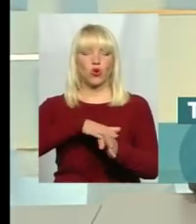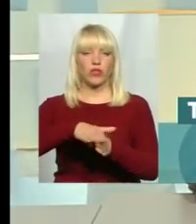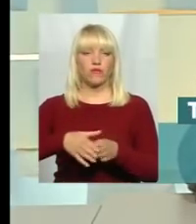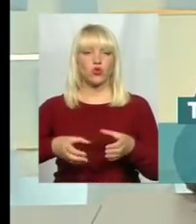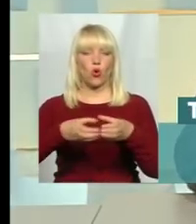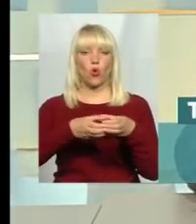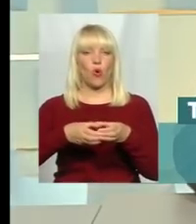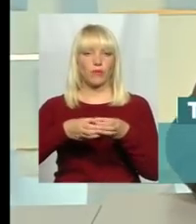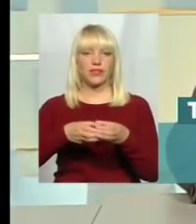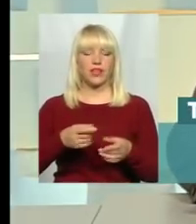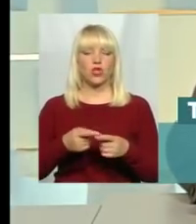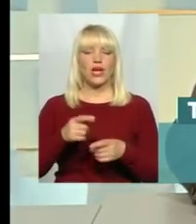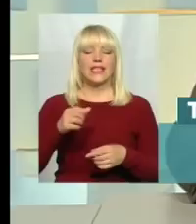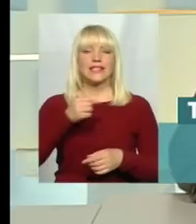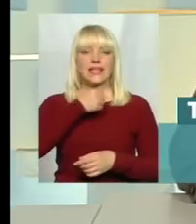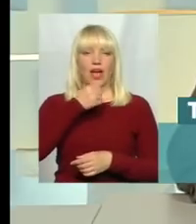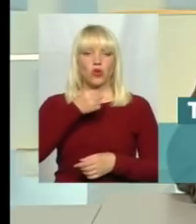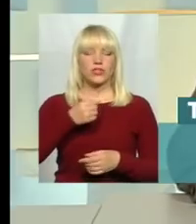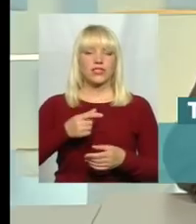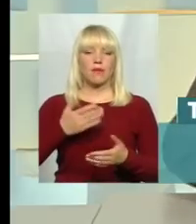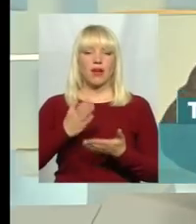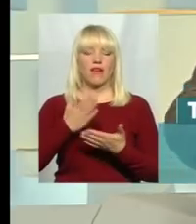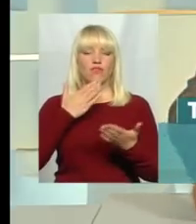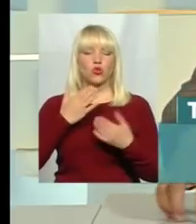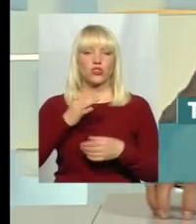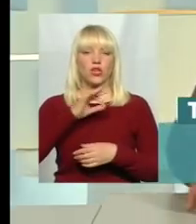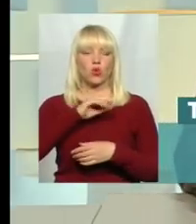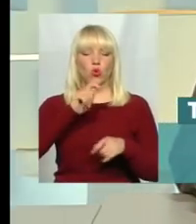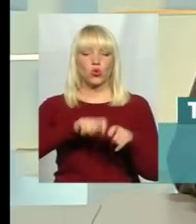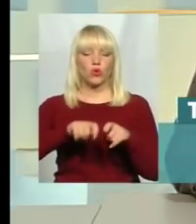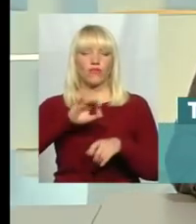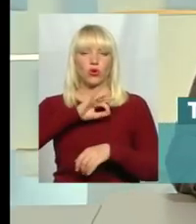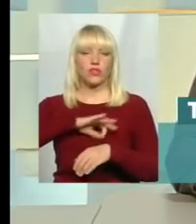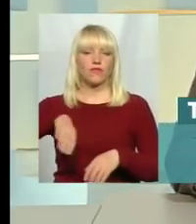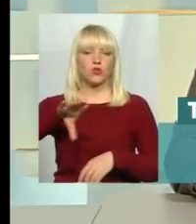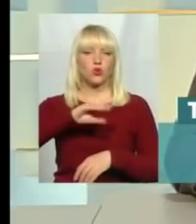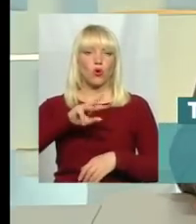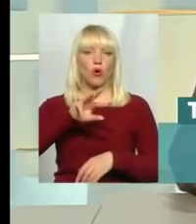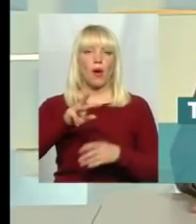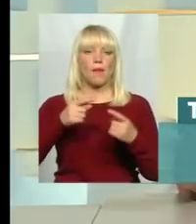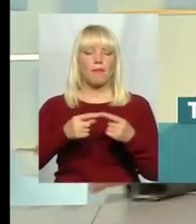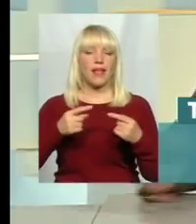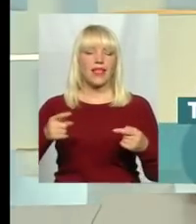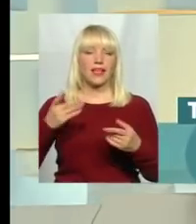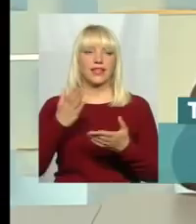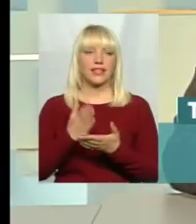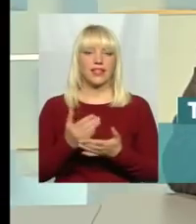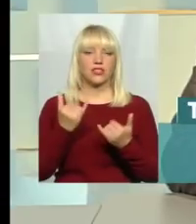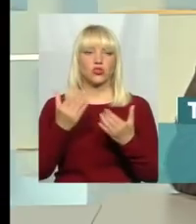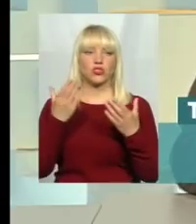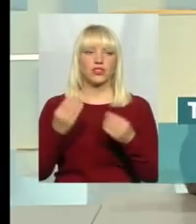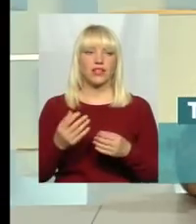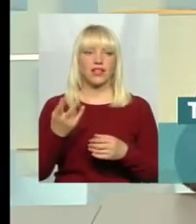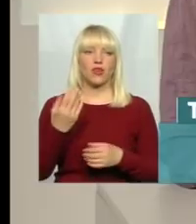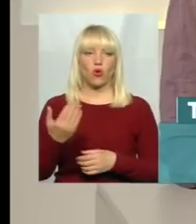Староста розпоряджається, має відношення і контролює використання усього комунального майна, який є на сьогоднішній день на його території. Розпитайтеся